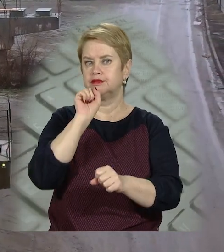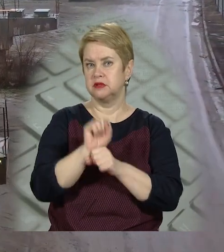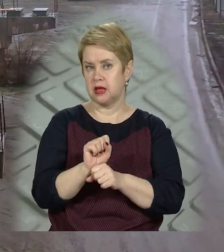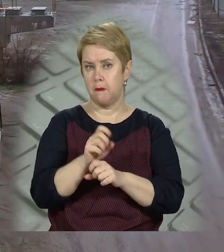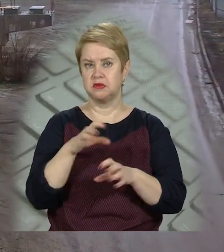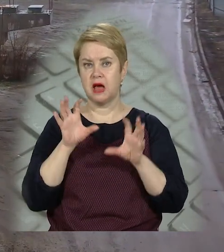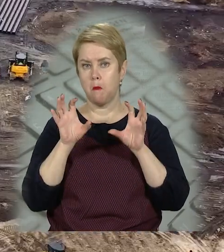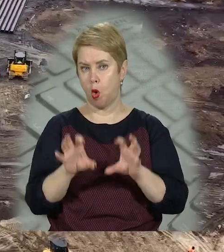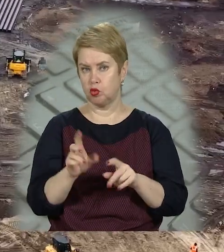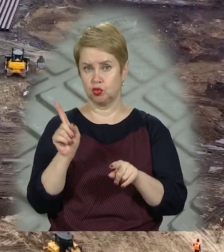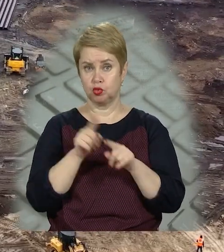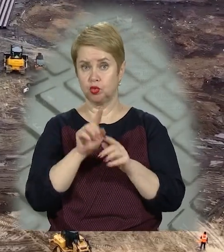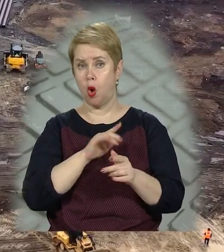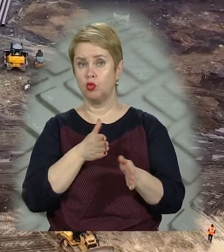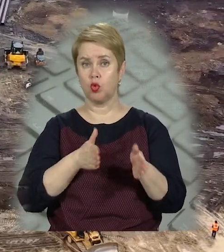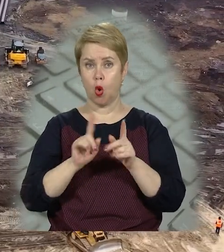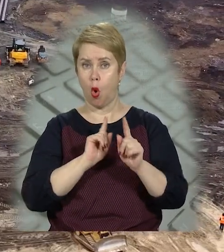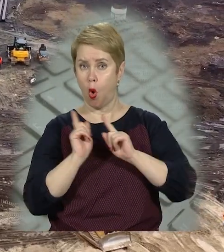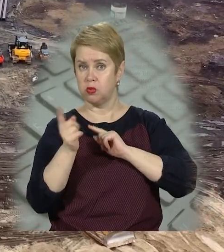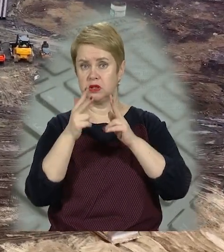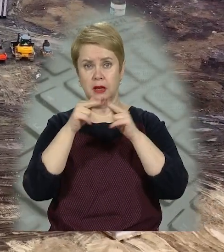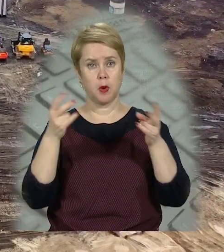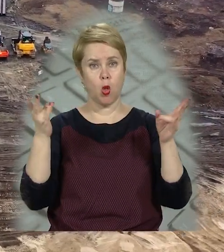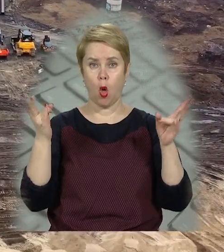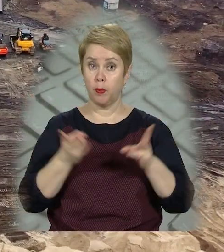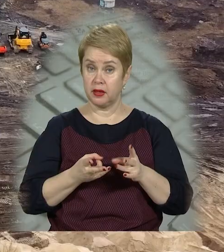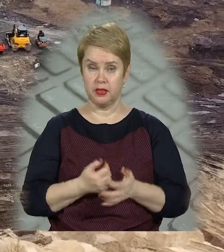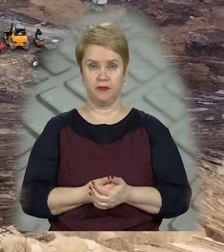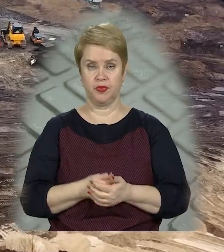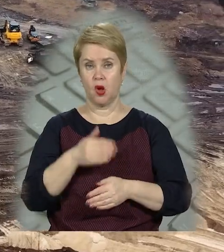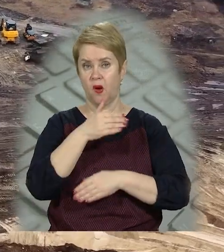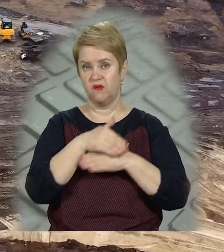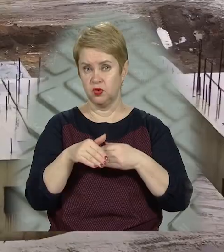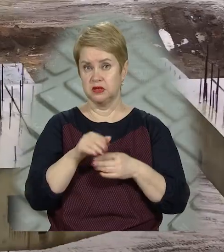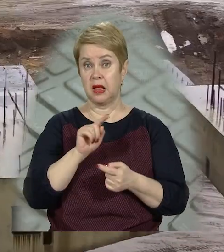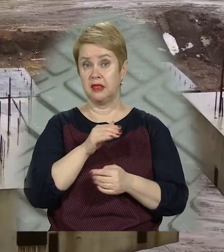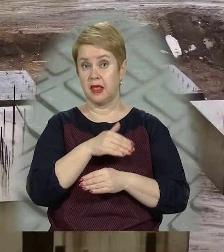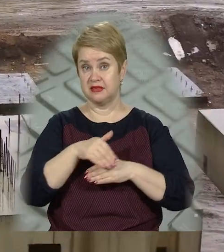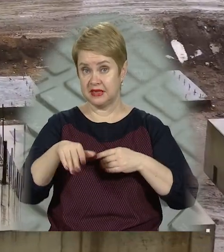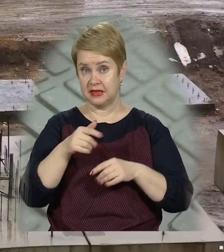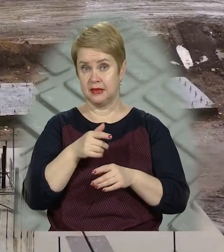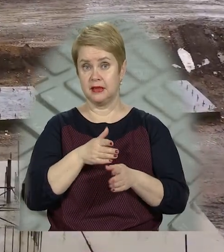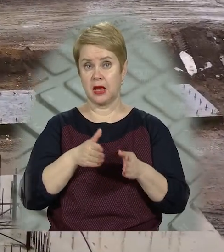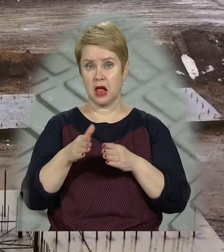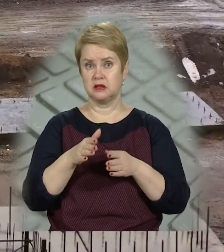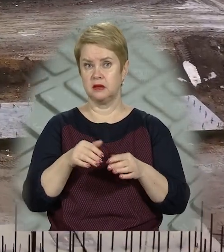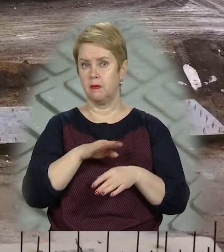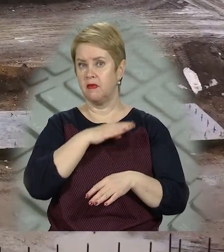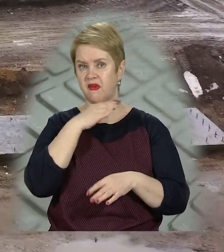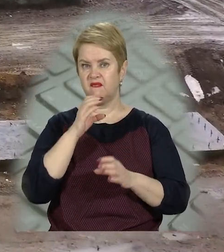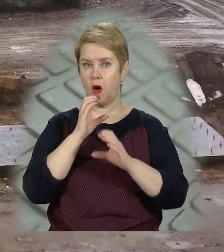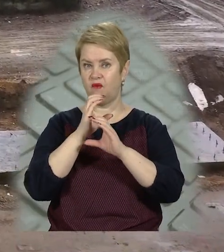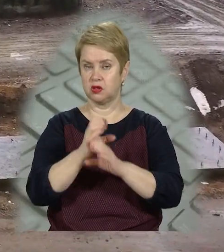замороженим. Попри те, що об'їзна дорога Дніпру вкрай необхідна. Вулиці навколо цієї ділянки геть забиті